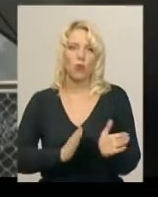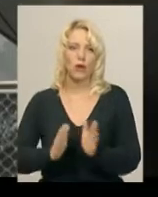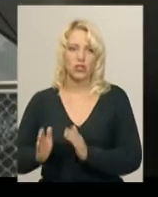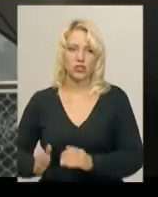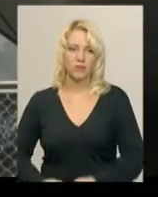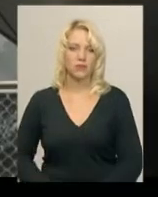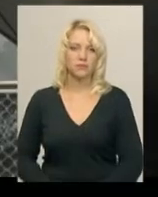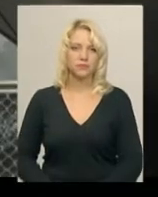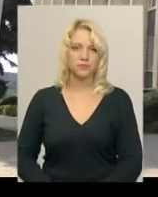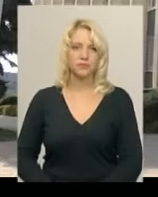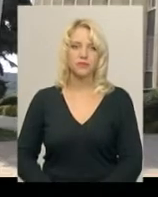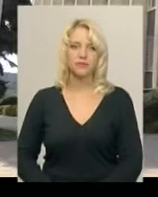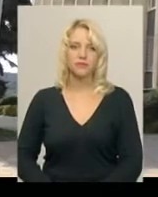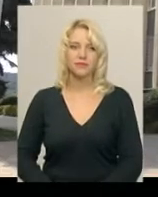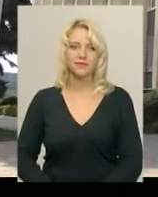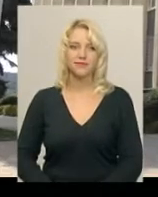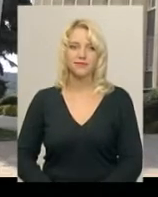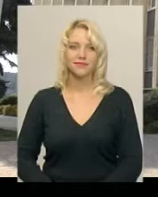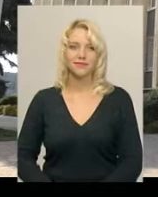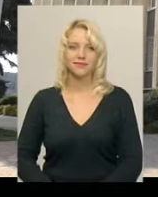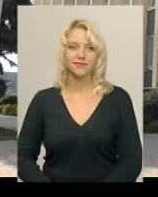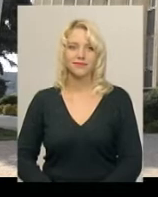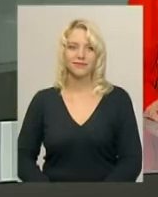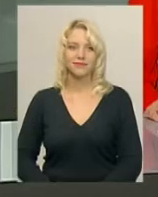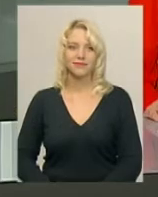Світлана Поробок, Олександр Горішевський, Новини, Поділля, Центр.